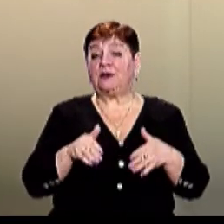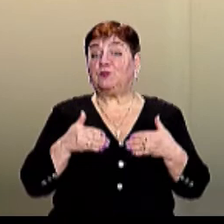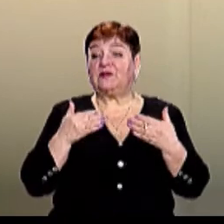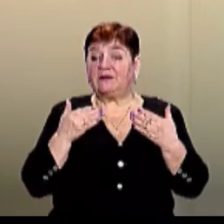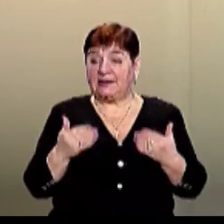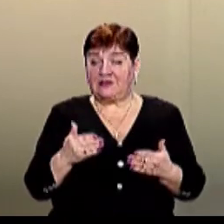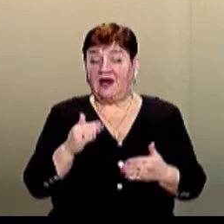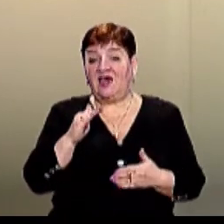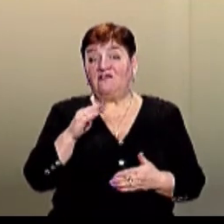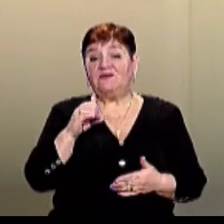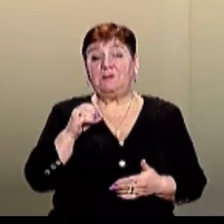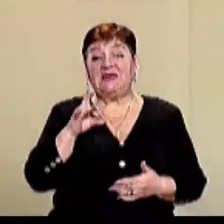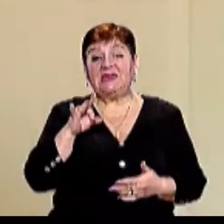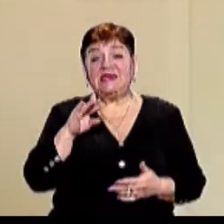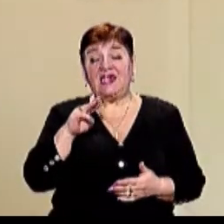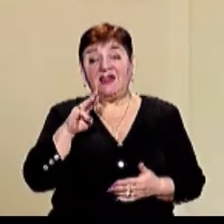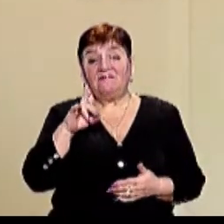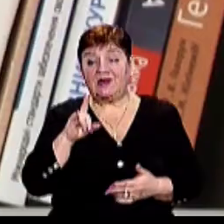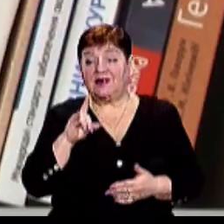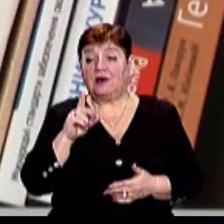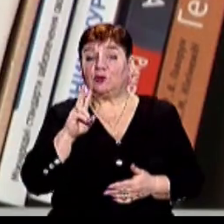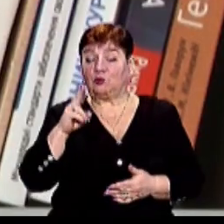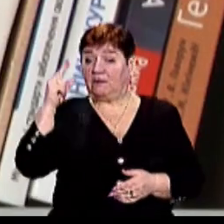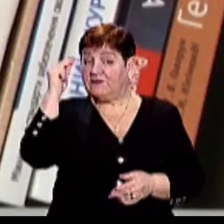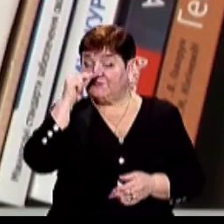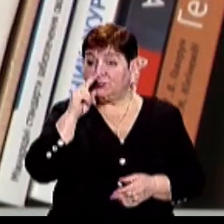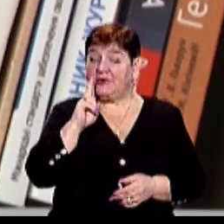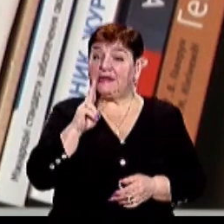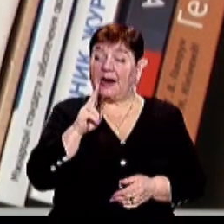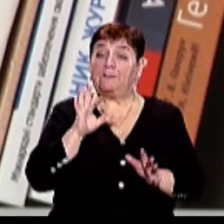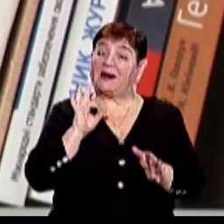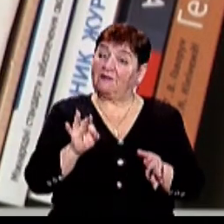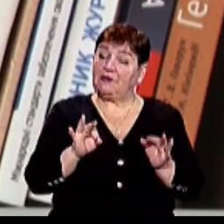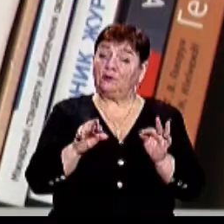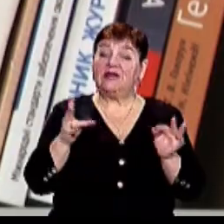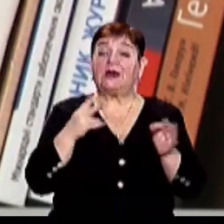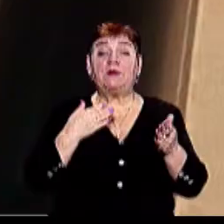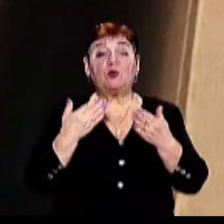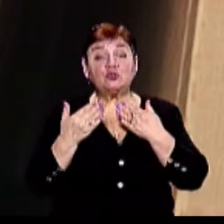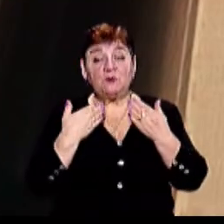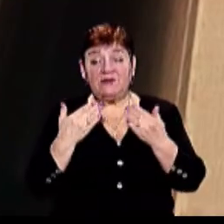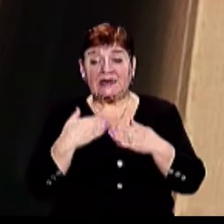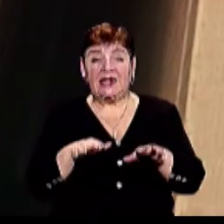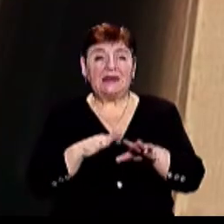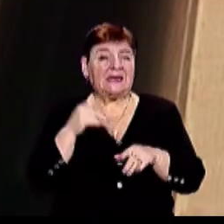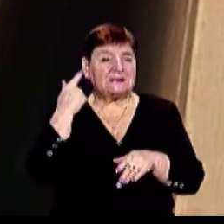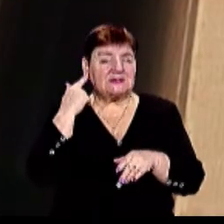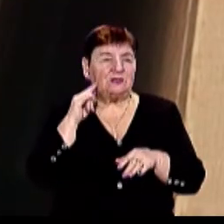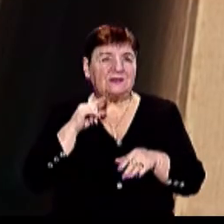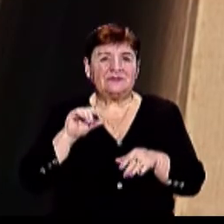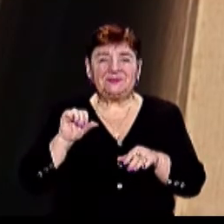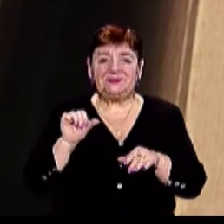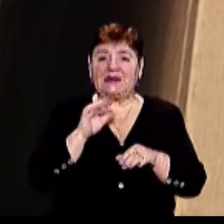фемінітиви, то хто ж тоді вивчить насправді, як треба розмовляти Може воно спочатку так ріже слух і деякі